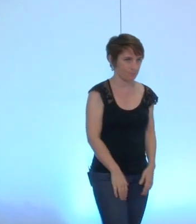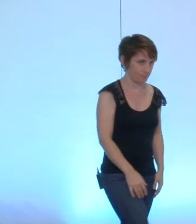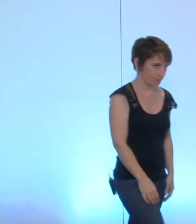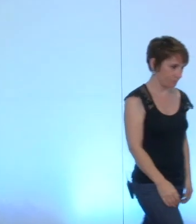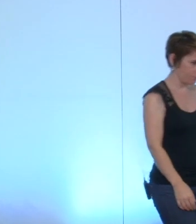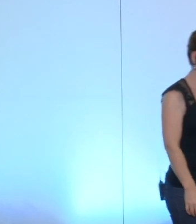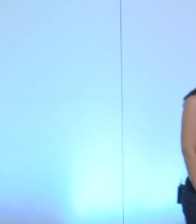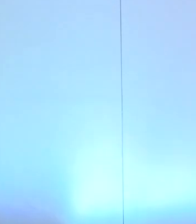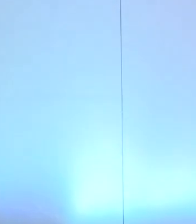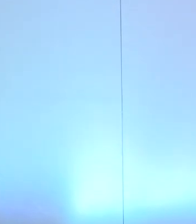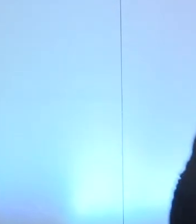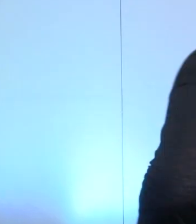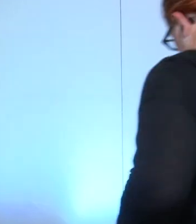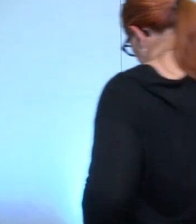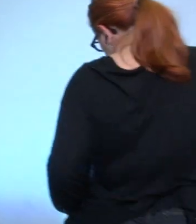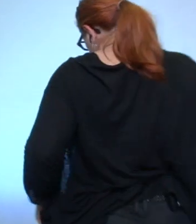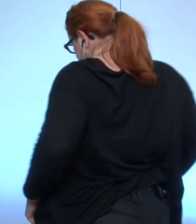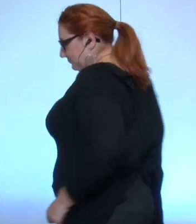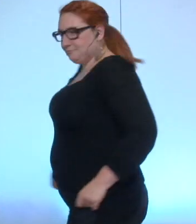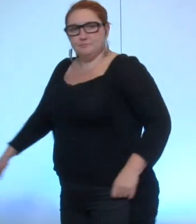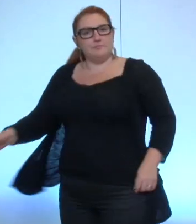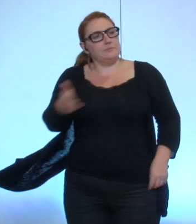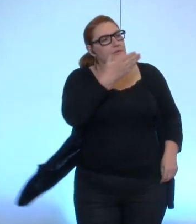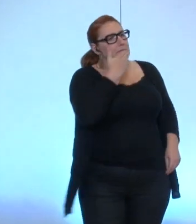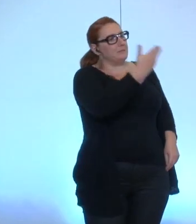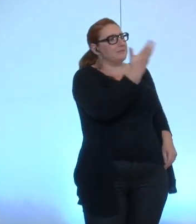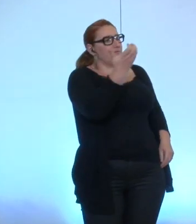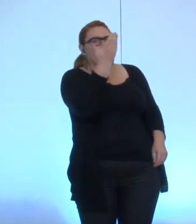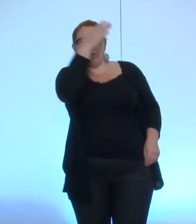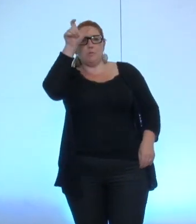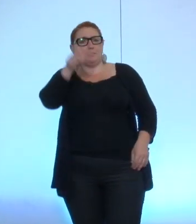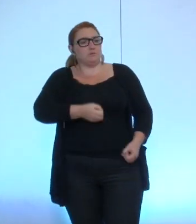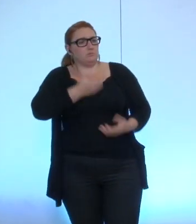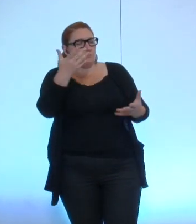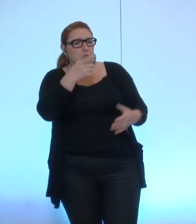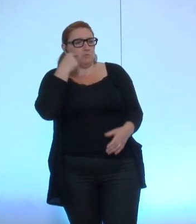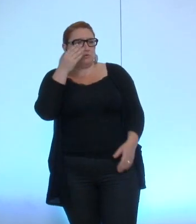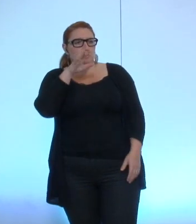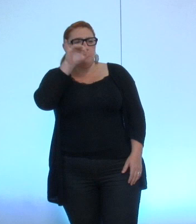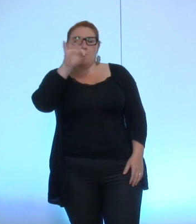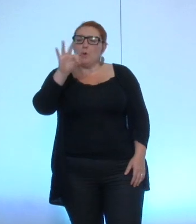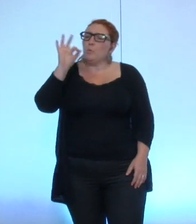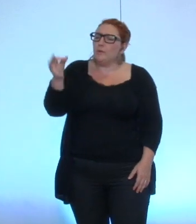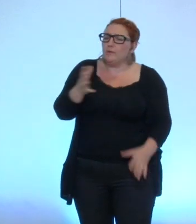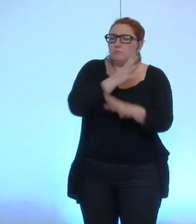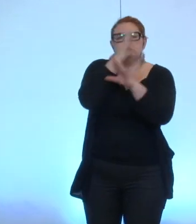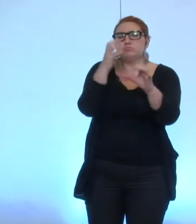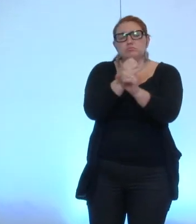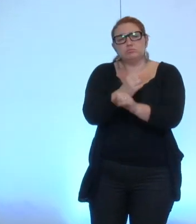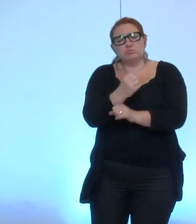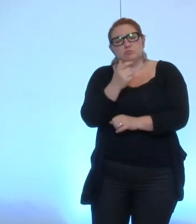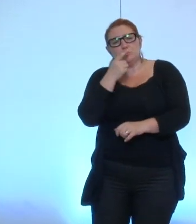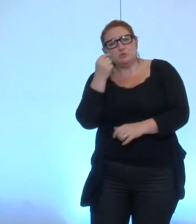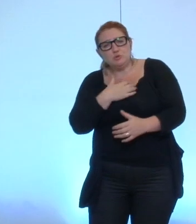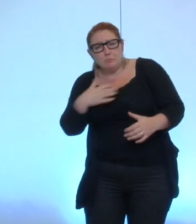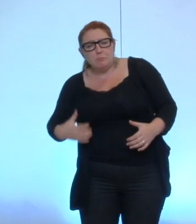merci M. Mongaburu y a-t-il d'autres prises paroles préalables M. Breuil oui très rapidement M. le maire mes chers collègues j'ai écouté